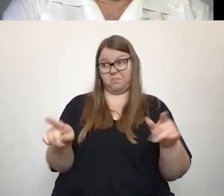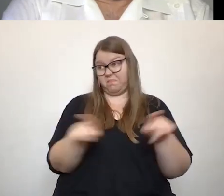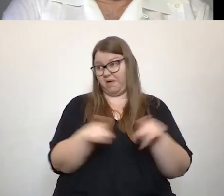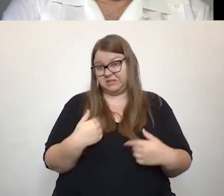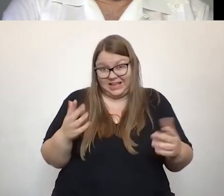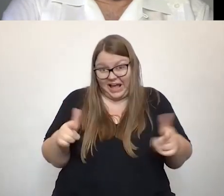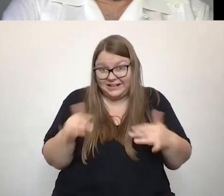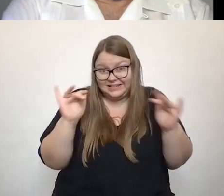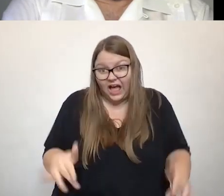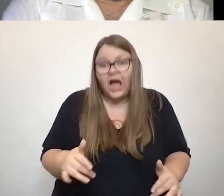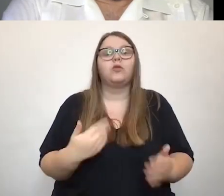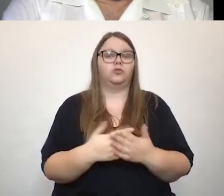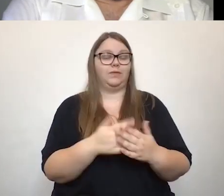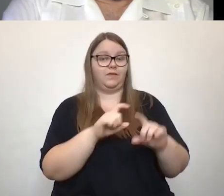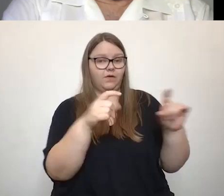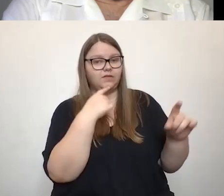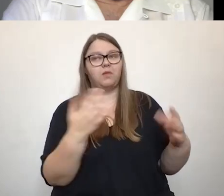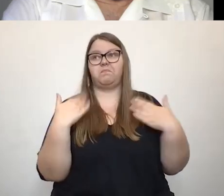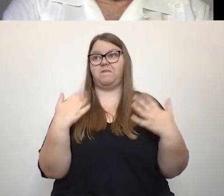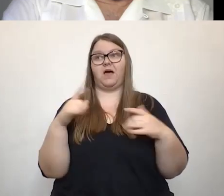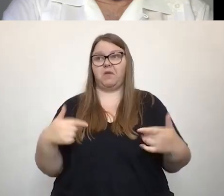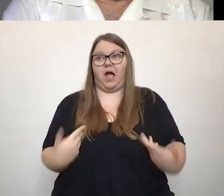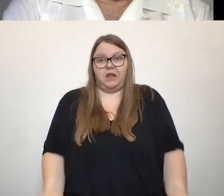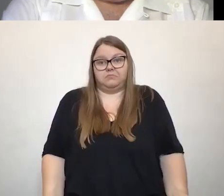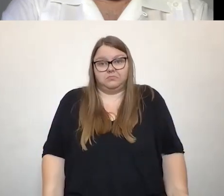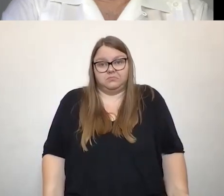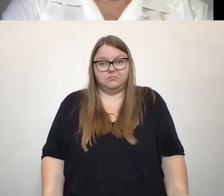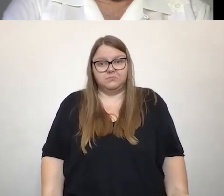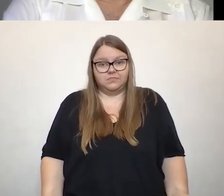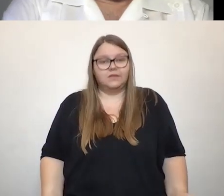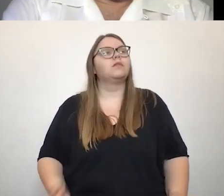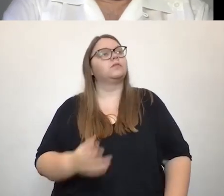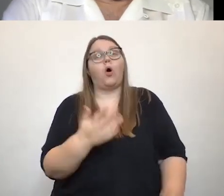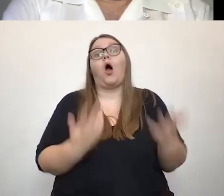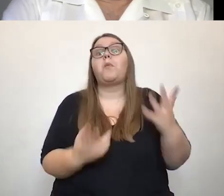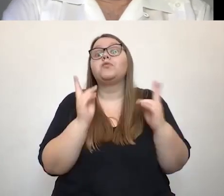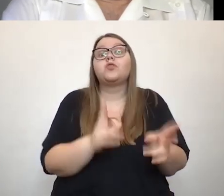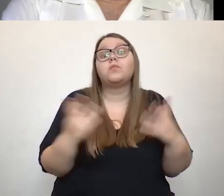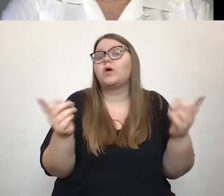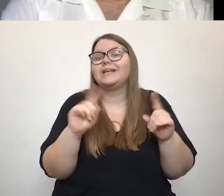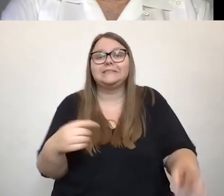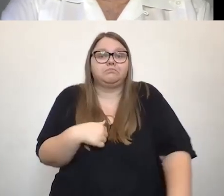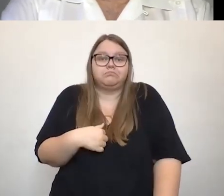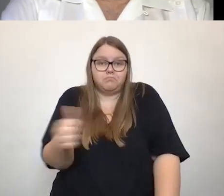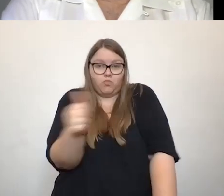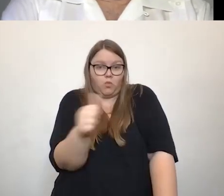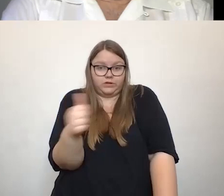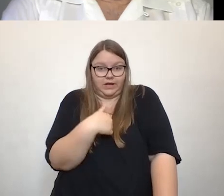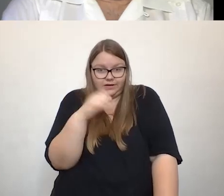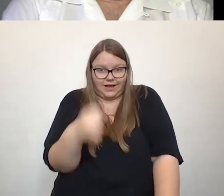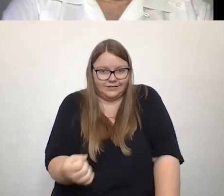übrigens lustigerweise, die sagen, wir haben gar keine Bewerber, höre ich auch immer wieder, ob das stimmt oder nicht, kann ich ja nicht beurteilen, ich kann ja nicht die